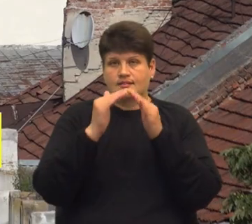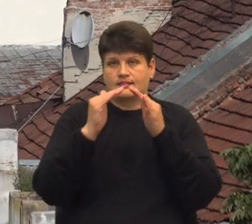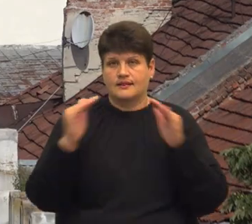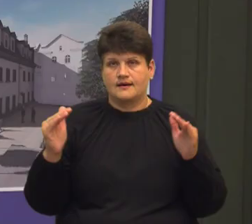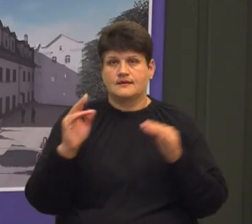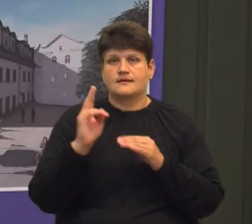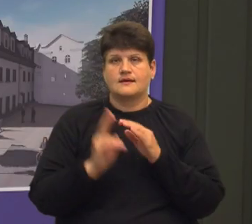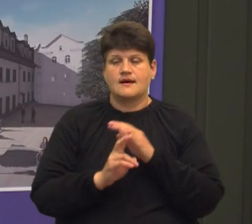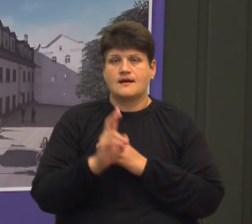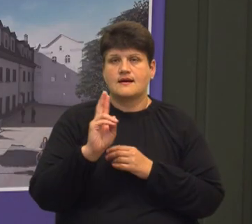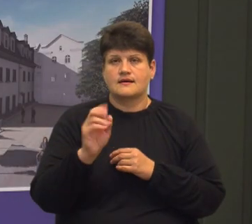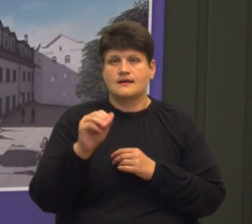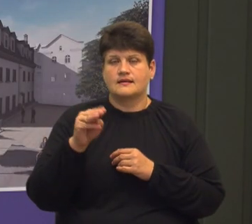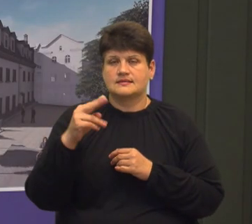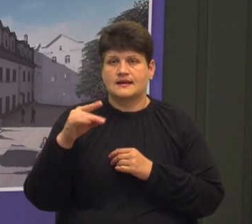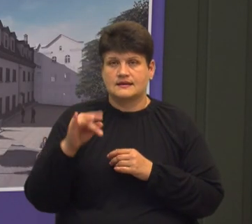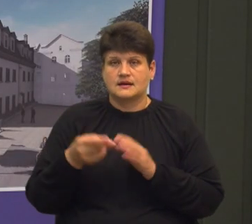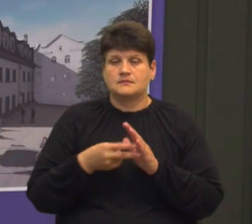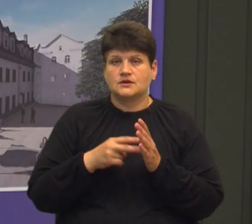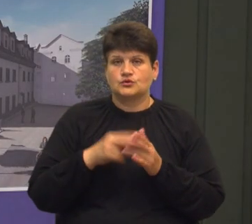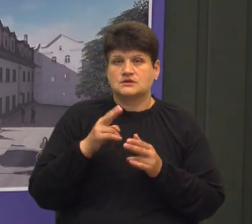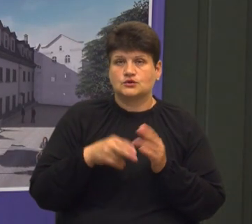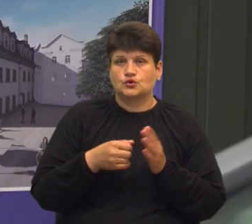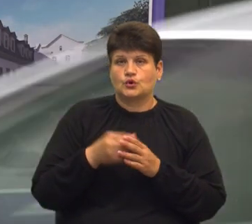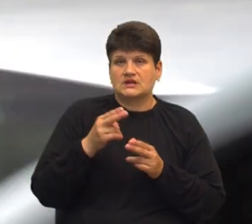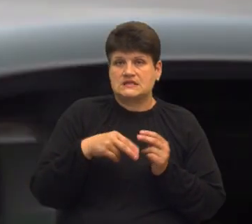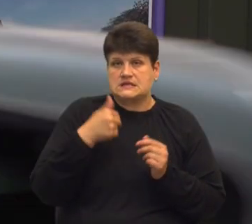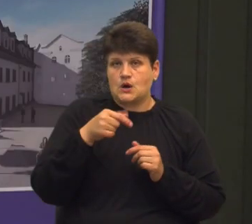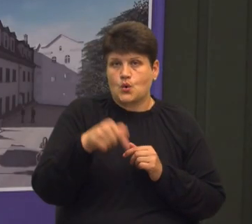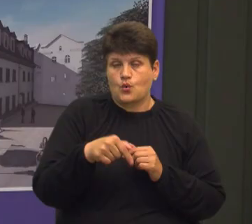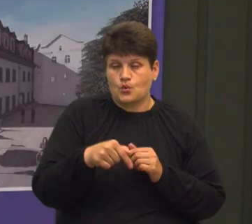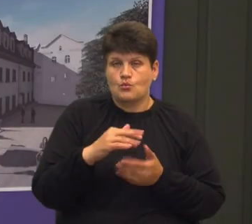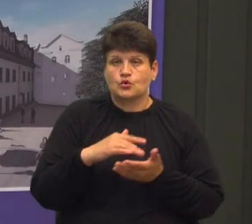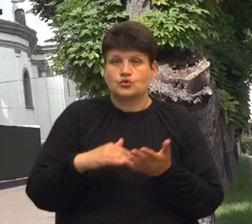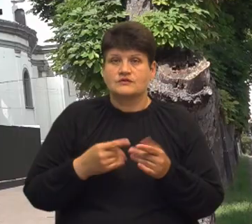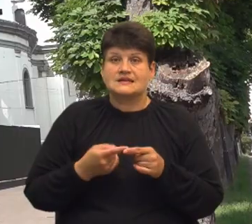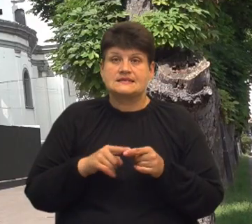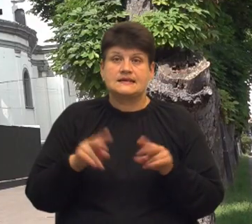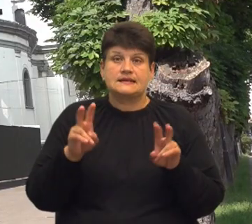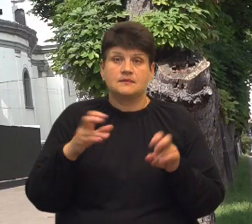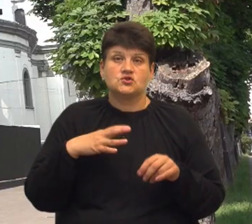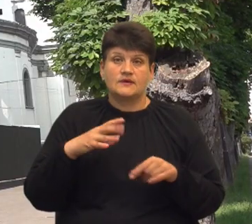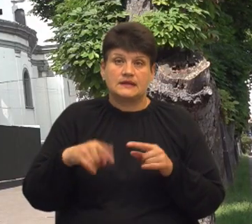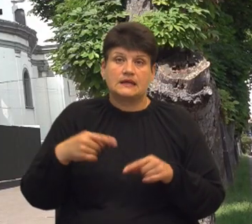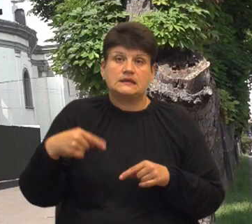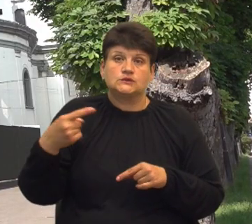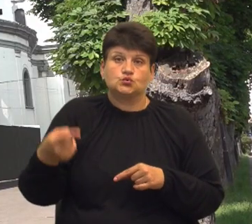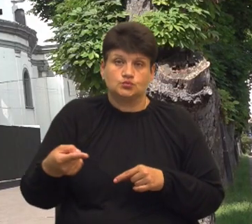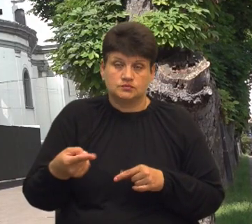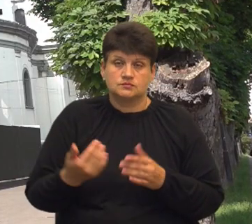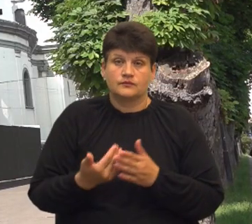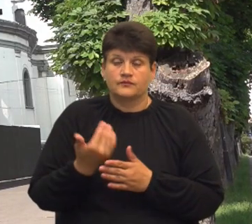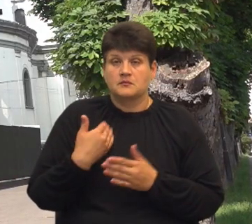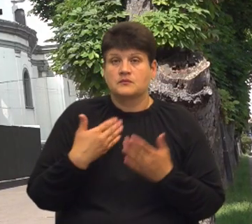планують до кінця року. Вказано у паспорті об'єкта. Продовження цієї теми чекайте у наших наступних матеріалах. Ми